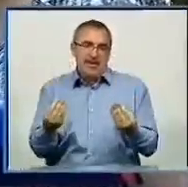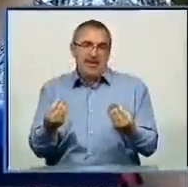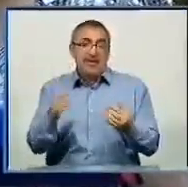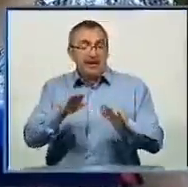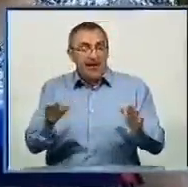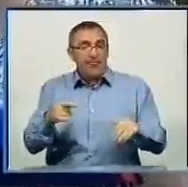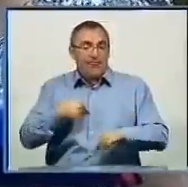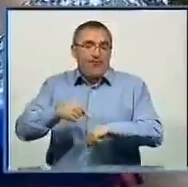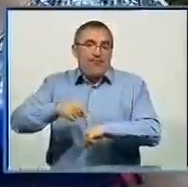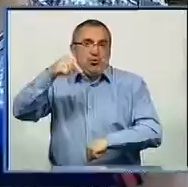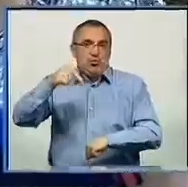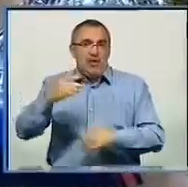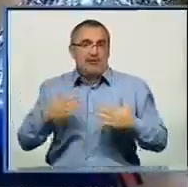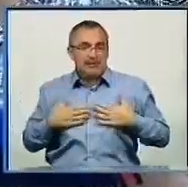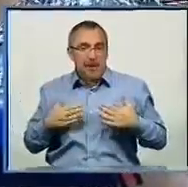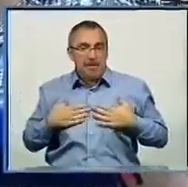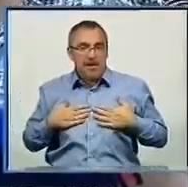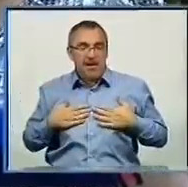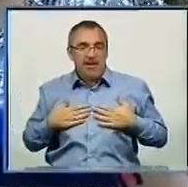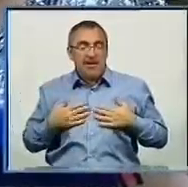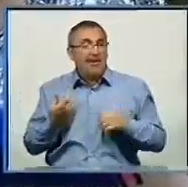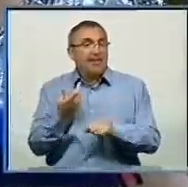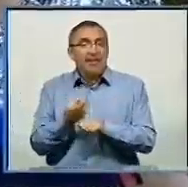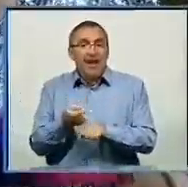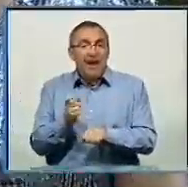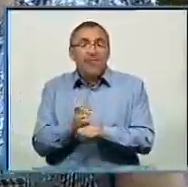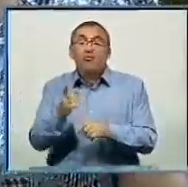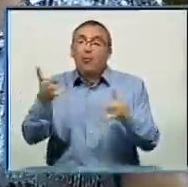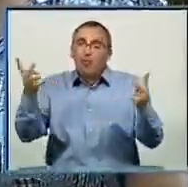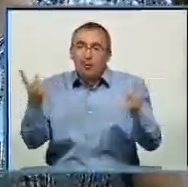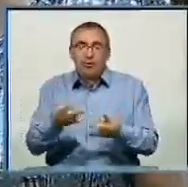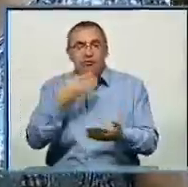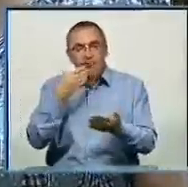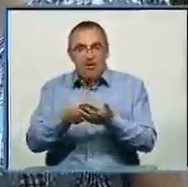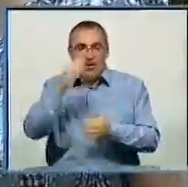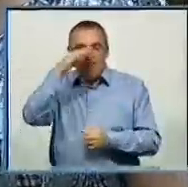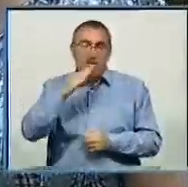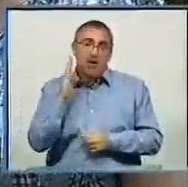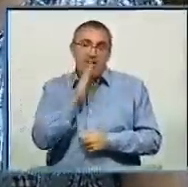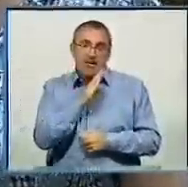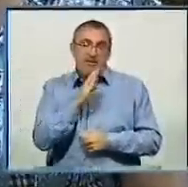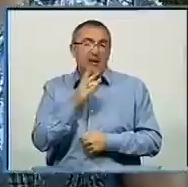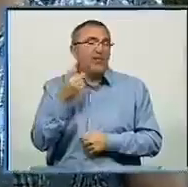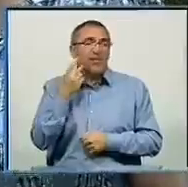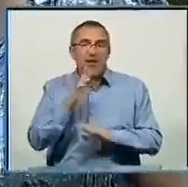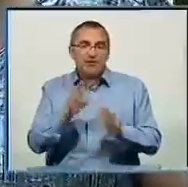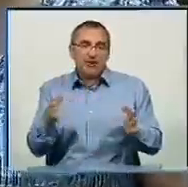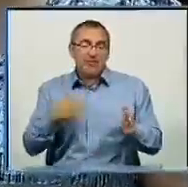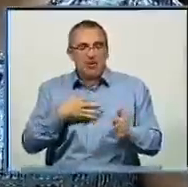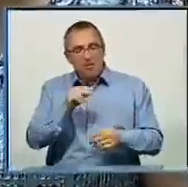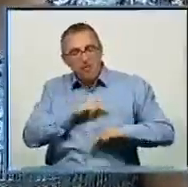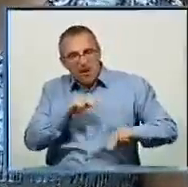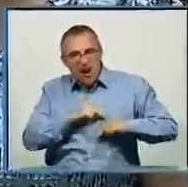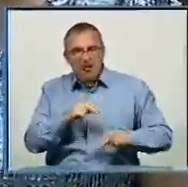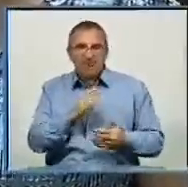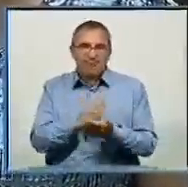відчувають себе такими, що вони потрібні своїм батькам. Тому що не завжди нам за своєю працею